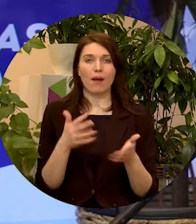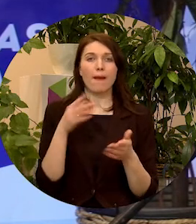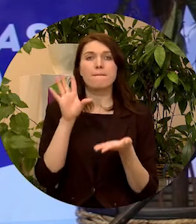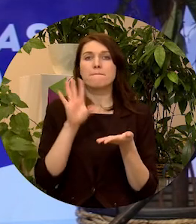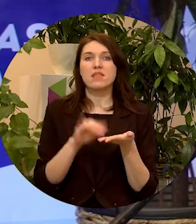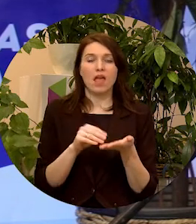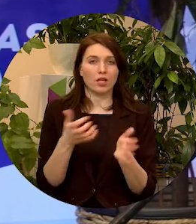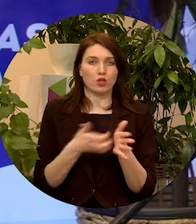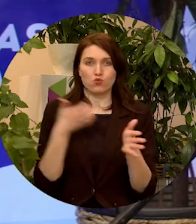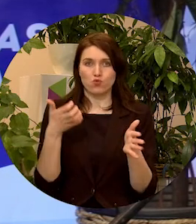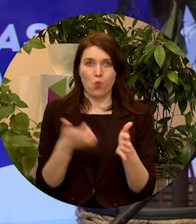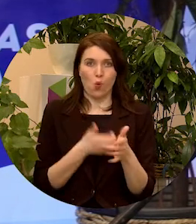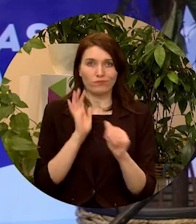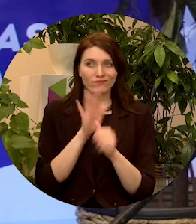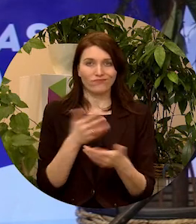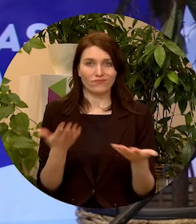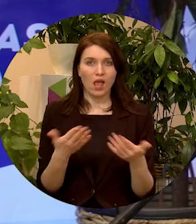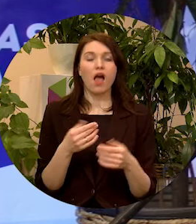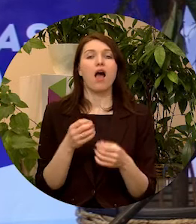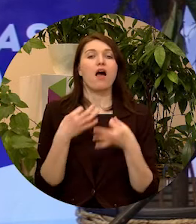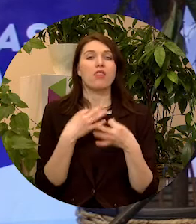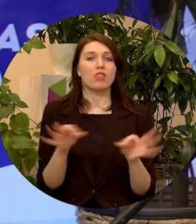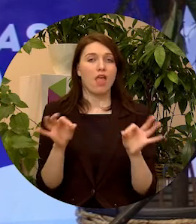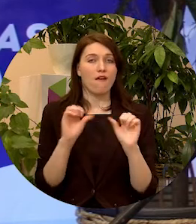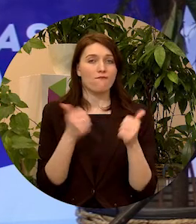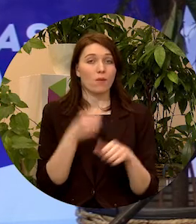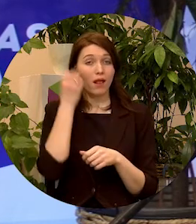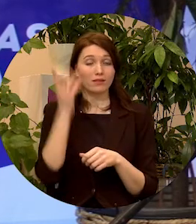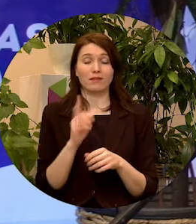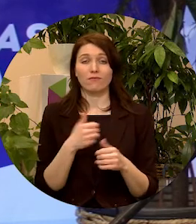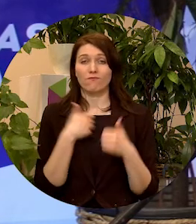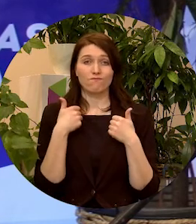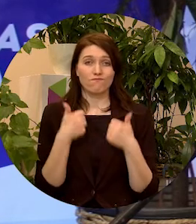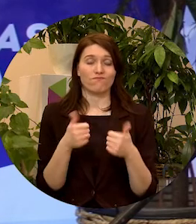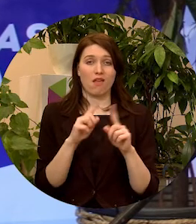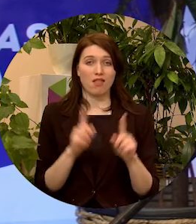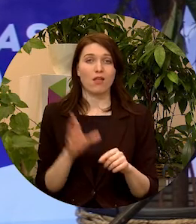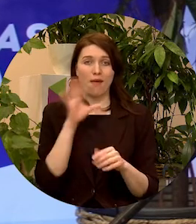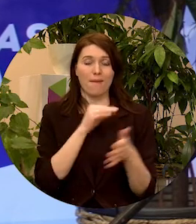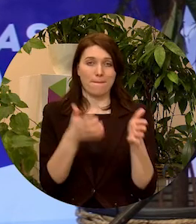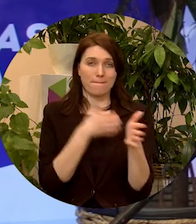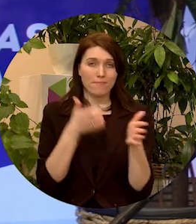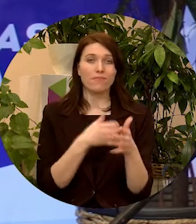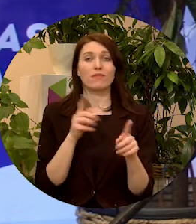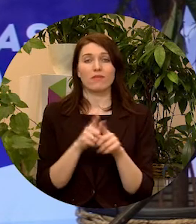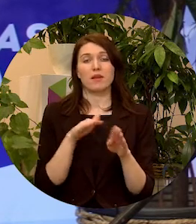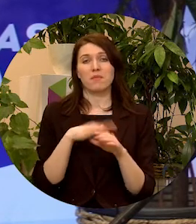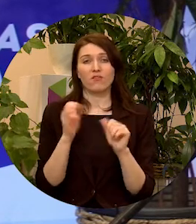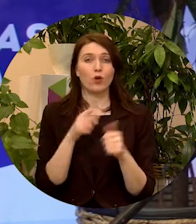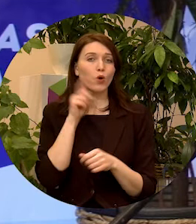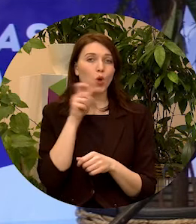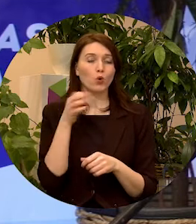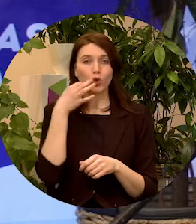trūkumu. Un neformālā izglītība ar tāds brīnišķīgs rīks, ko tad likt lietā un pilnveidot šīs